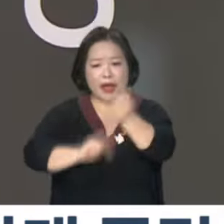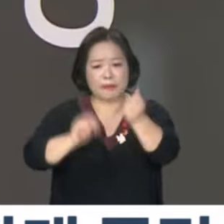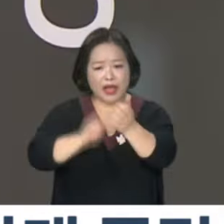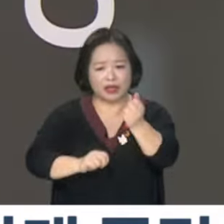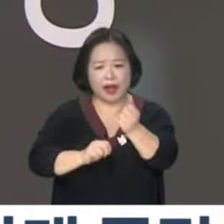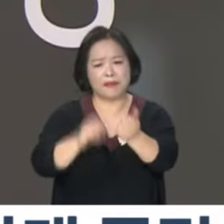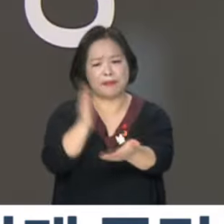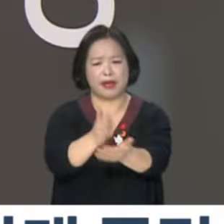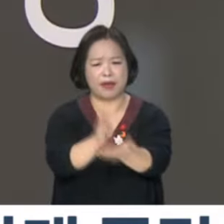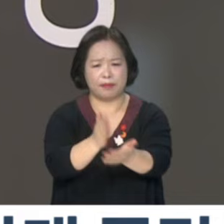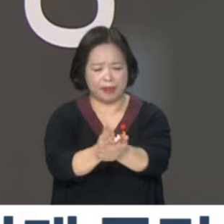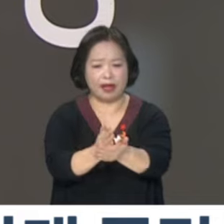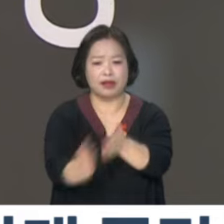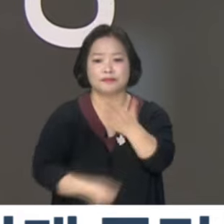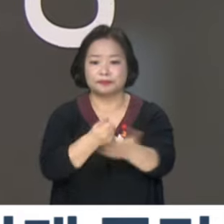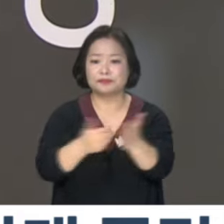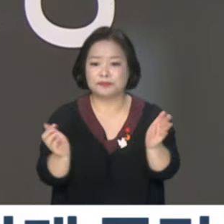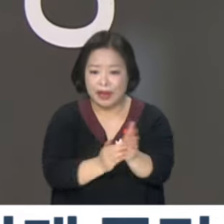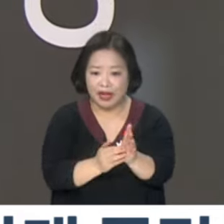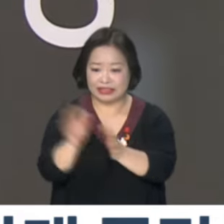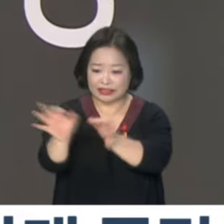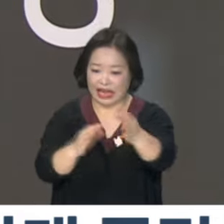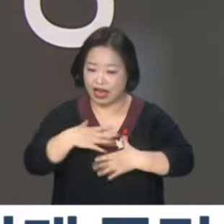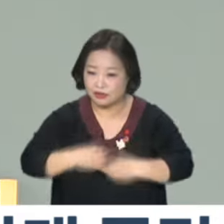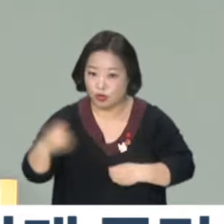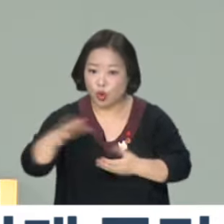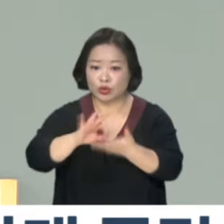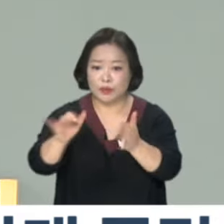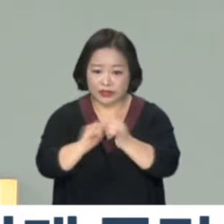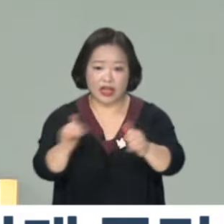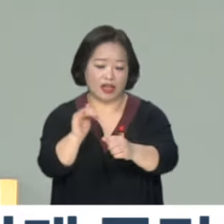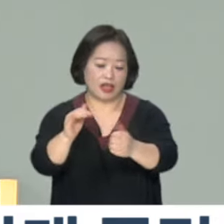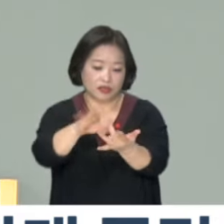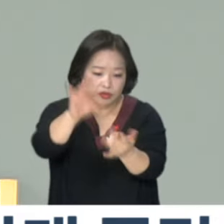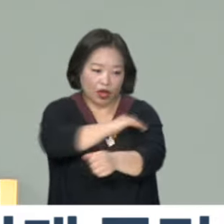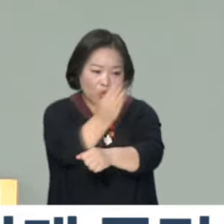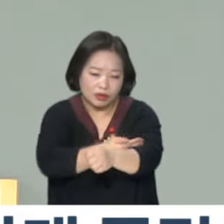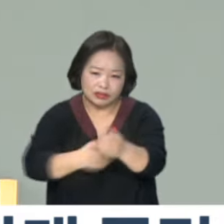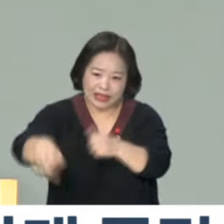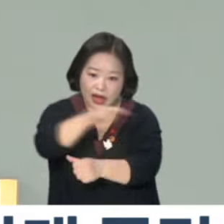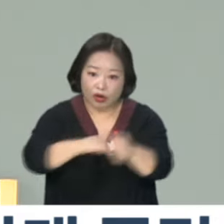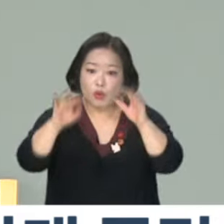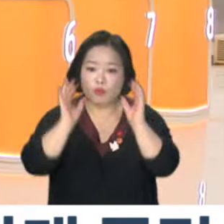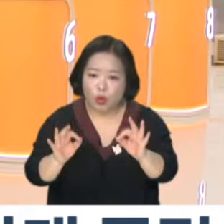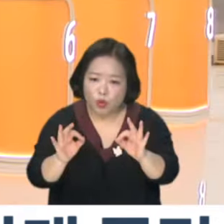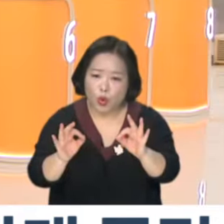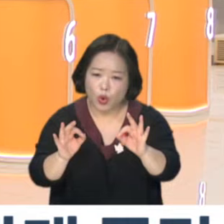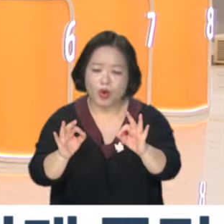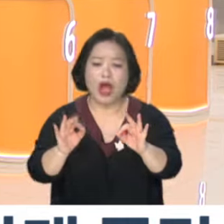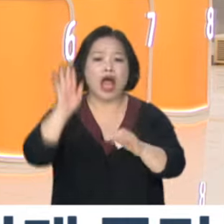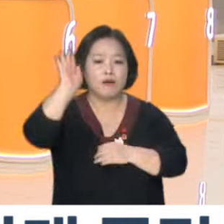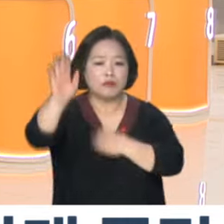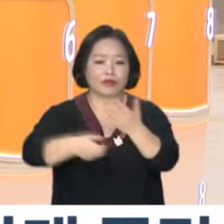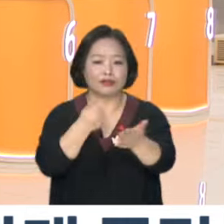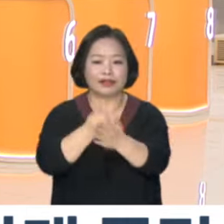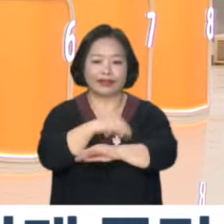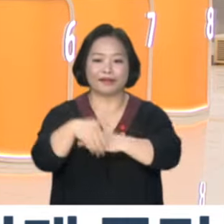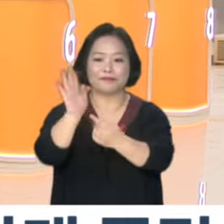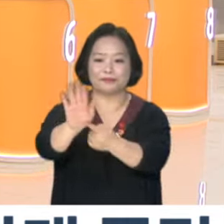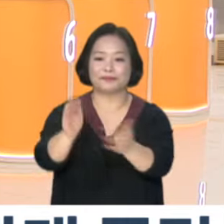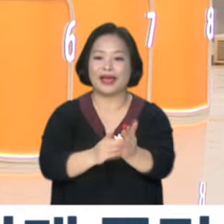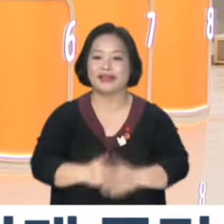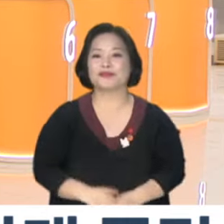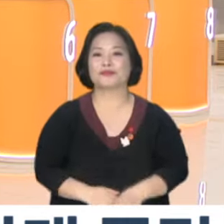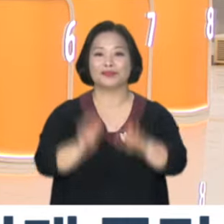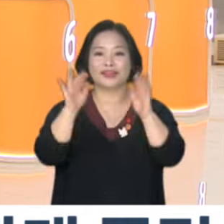결정했다며 향후 시장 안정성과 소비자 선택권 등을 종합적으로 고려해 판매 재개 여부를 결정할 예정이라고 밝혔습니다.